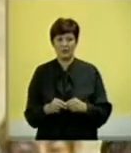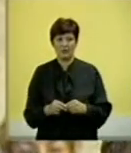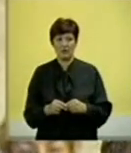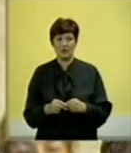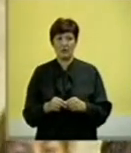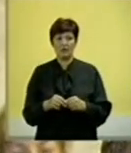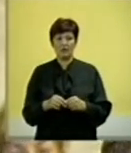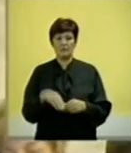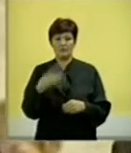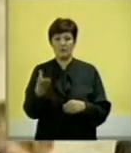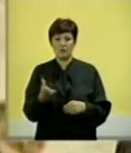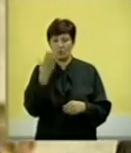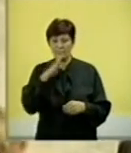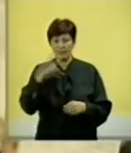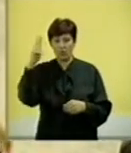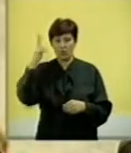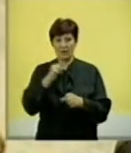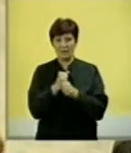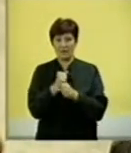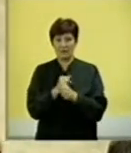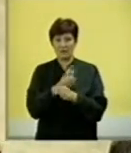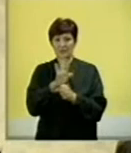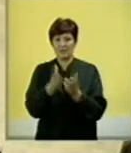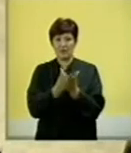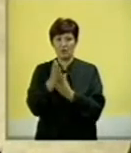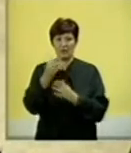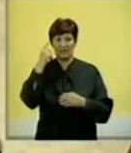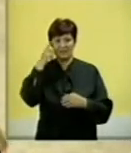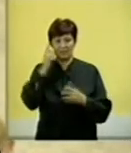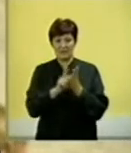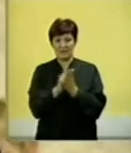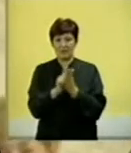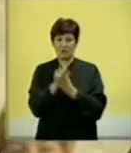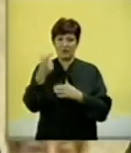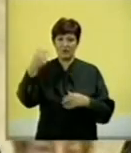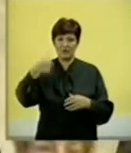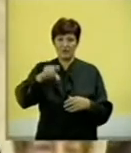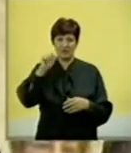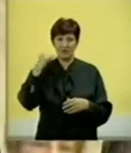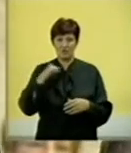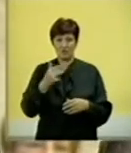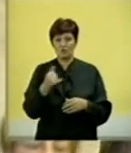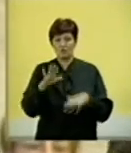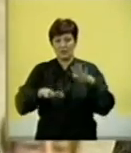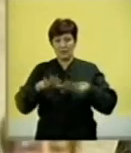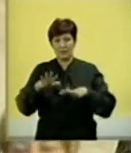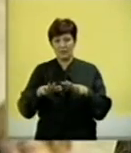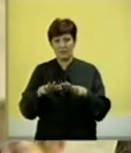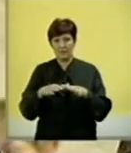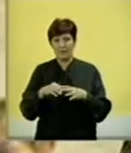im poželim uspeha i u daljem radu, ali u svakom slučaju znam da je za 2012. godinu oni su preduzeli mere